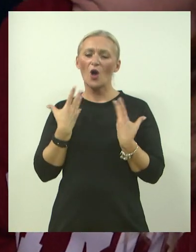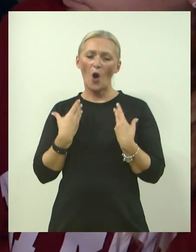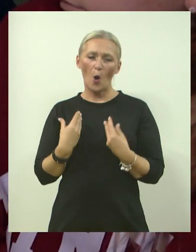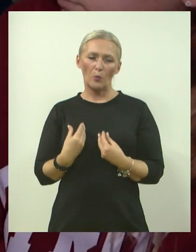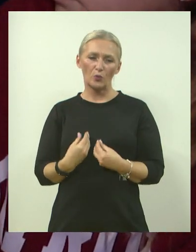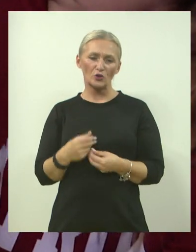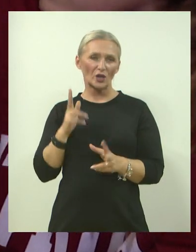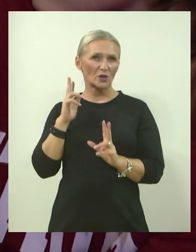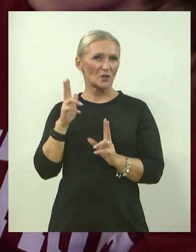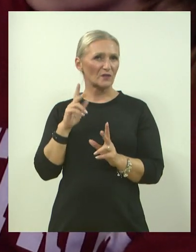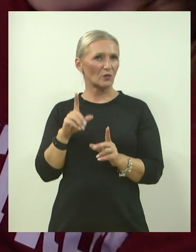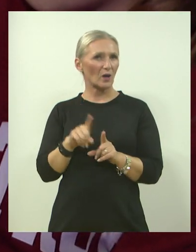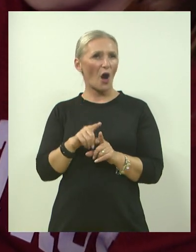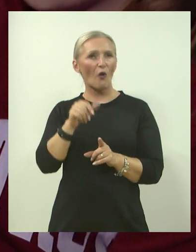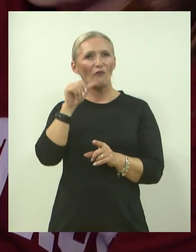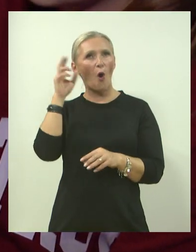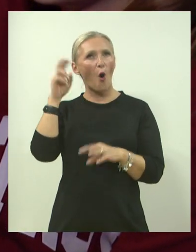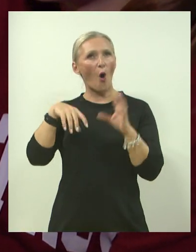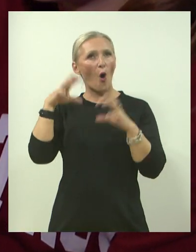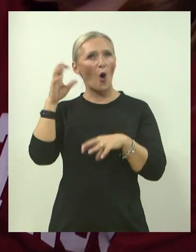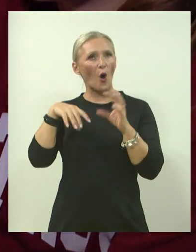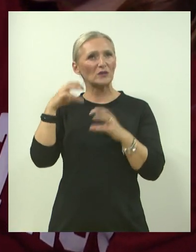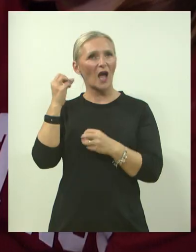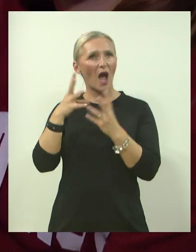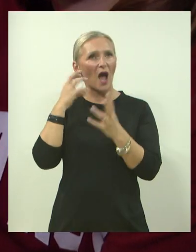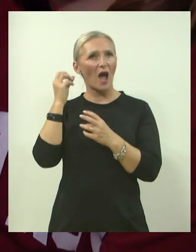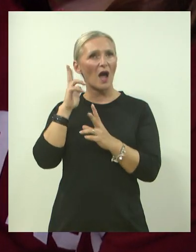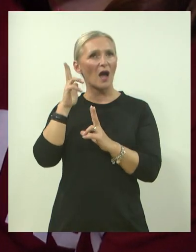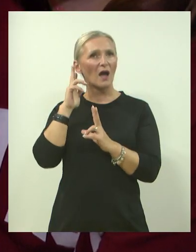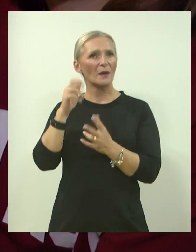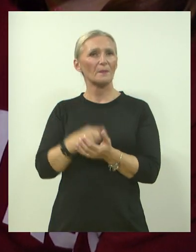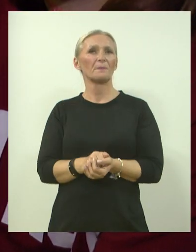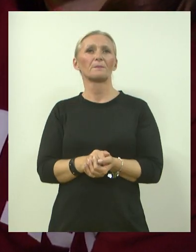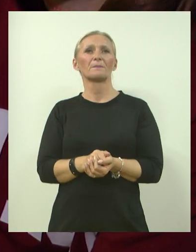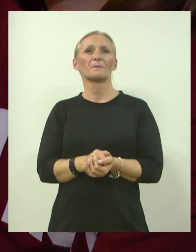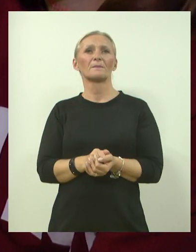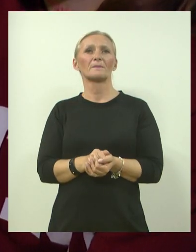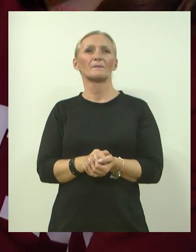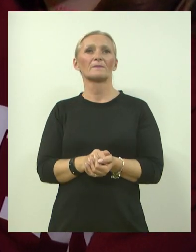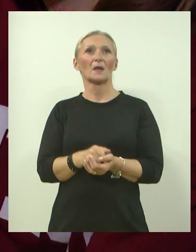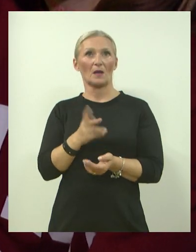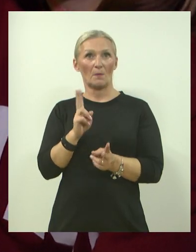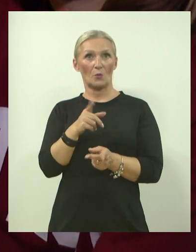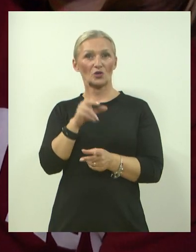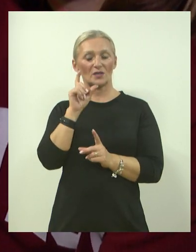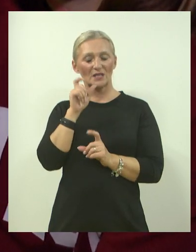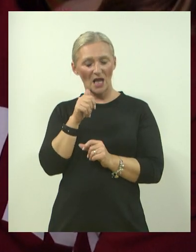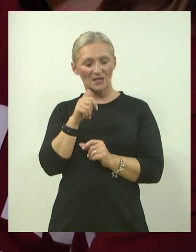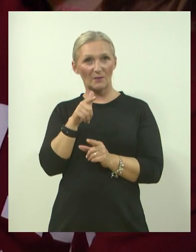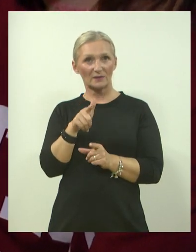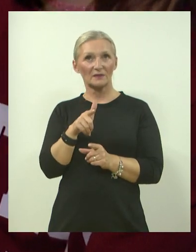Opuštajući, neki su vodeni i... Jel bi mogla zaspati uz te zvukove? Da.